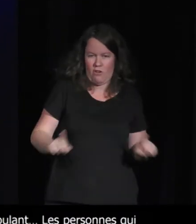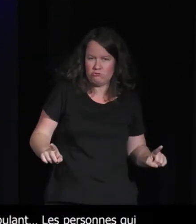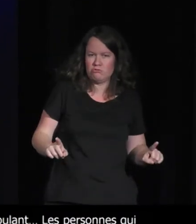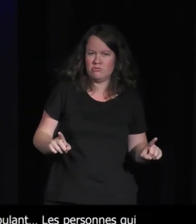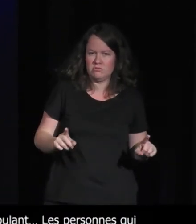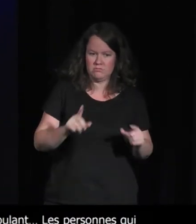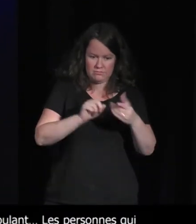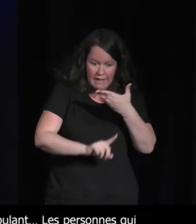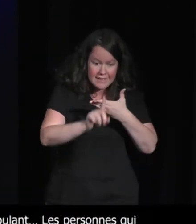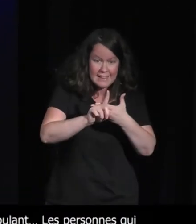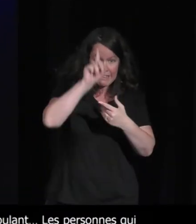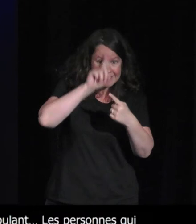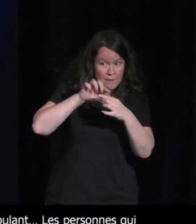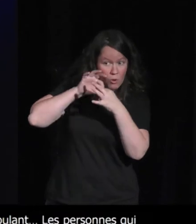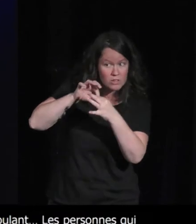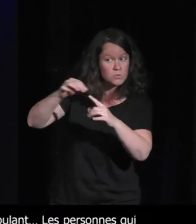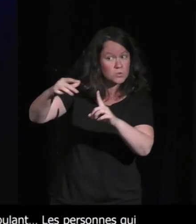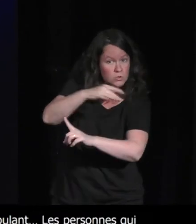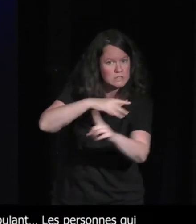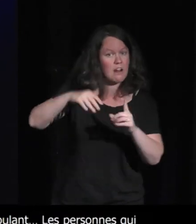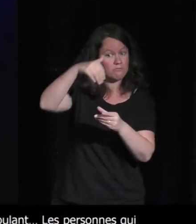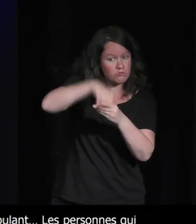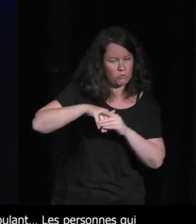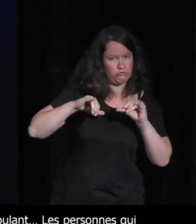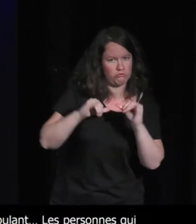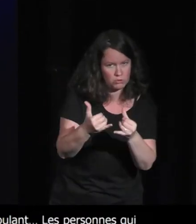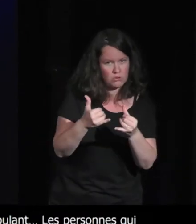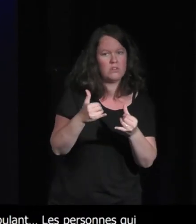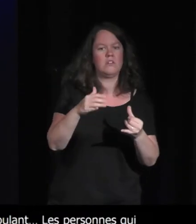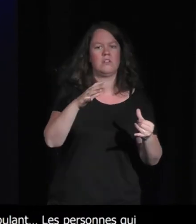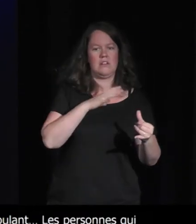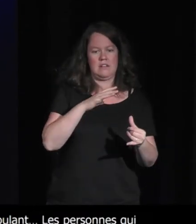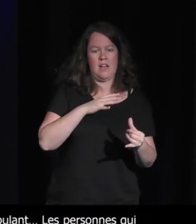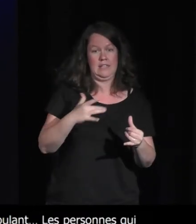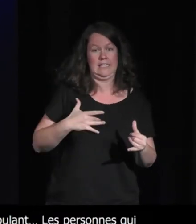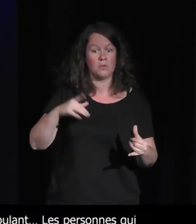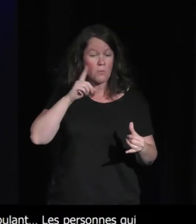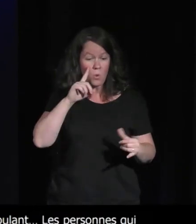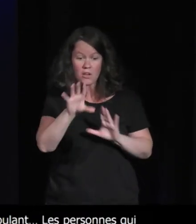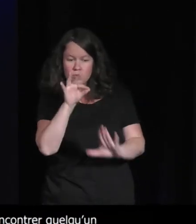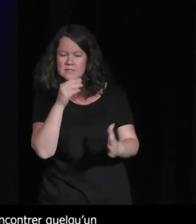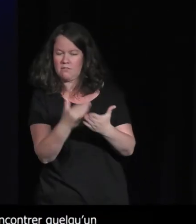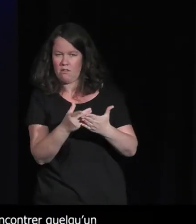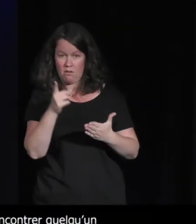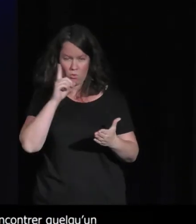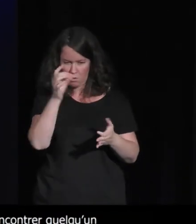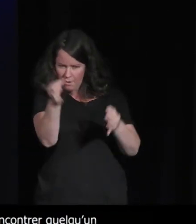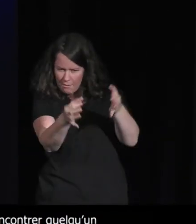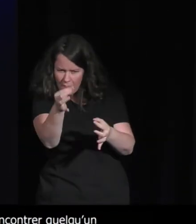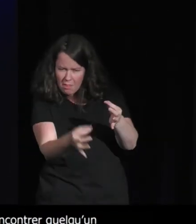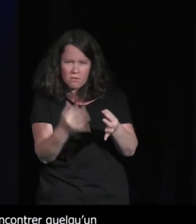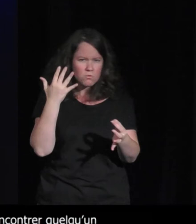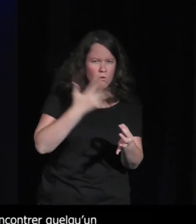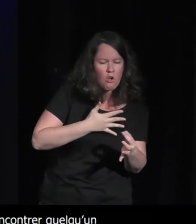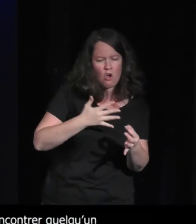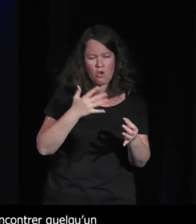des jeux mais celui pour la relation sociale il y a tout ce mystère de remonter à l'origine de la personne qui l'a créée et donc de